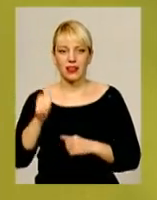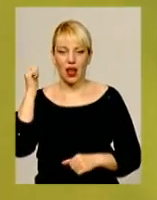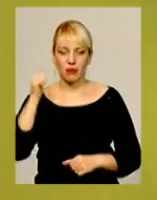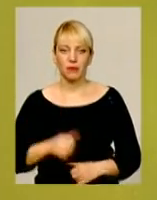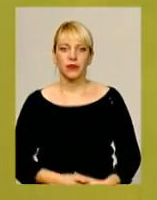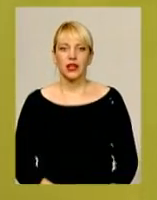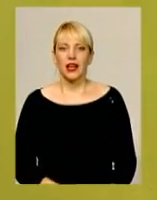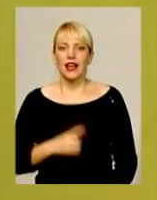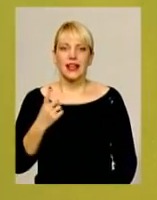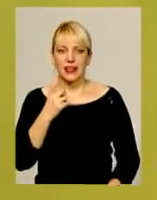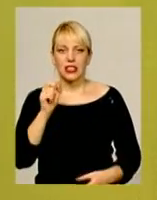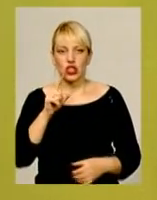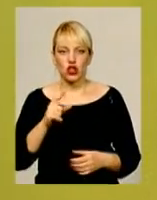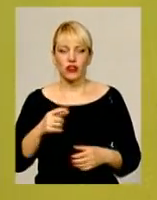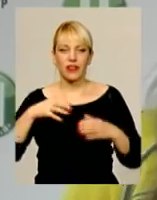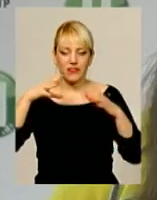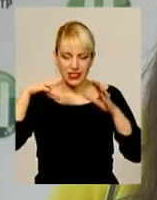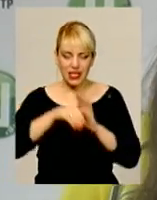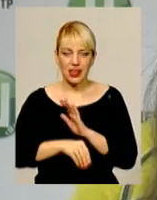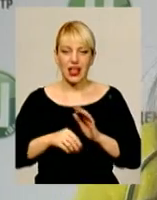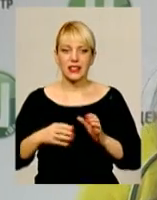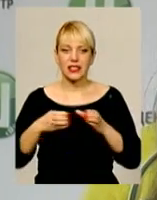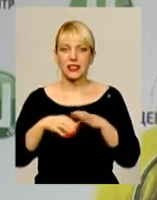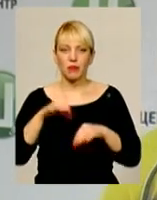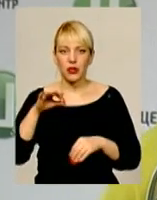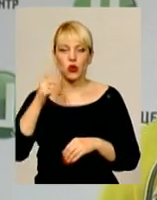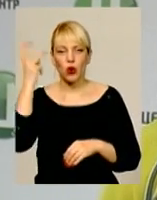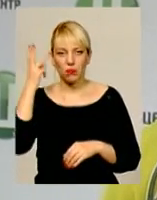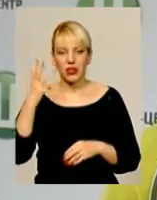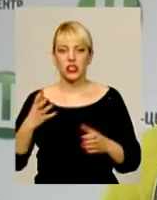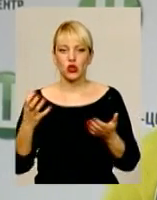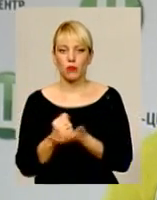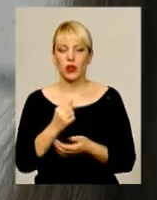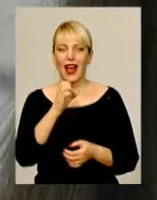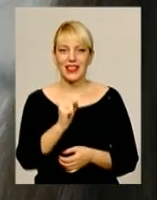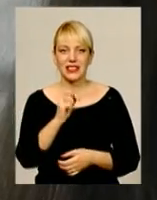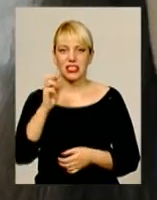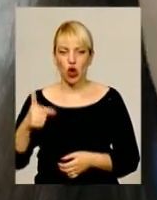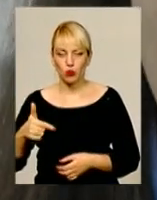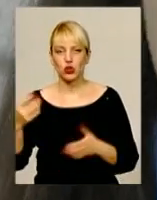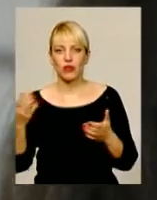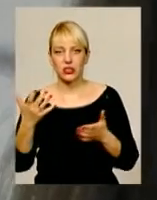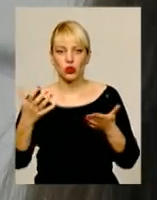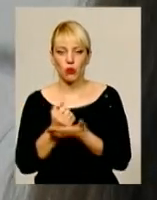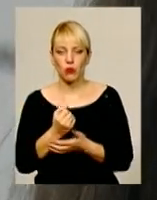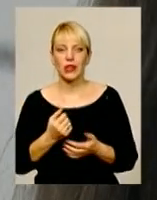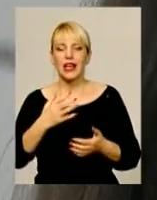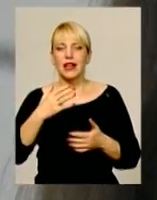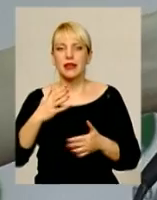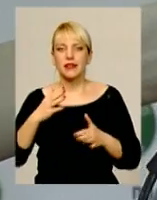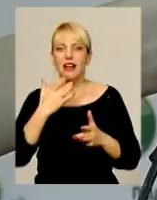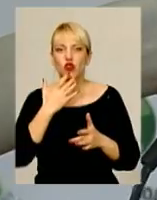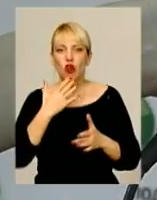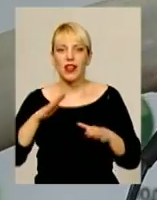Єдине золото в складі дорослої збірної Хмельниччини здобула 19-річна Анастасія Горбачова, чим забезпечила собі місце в національній